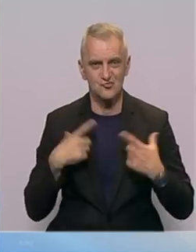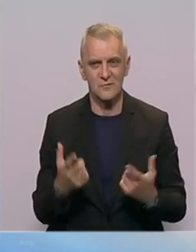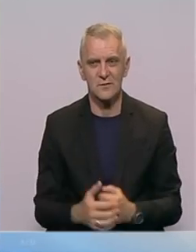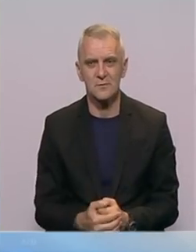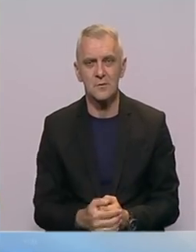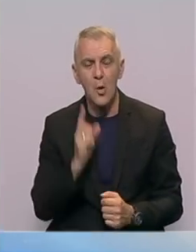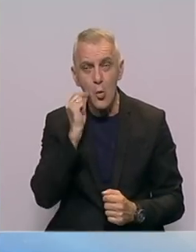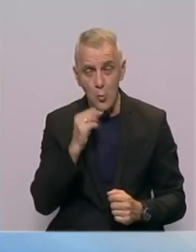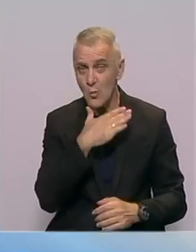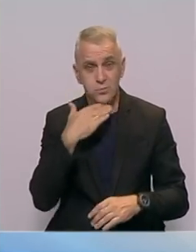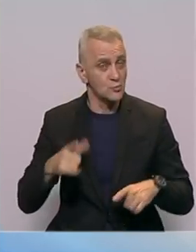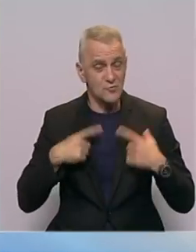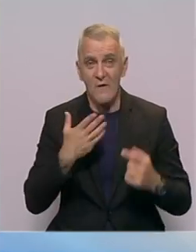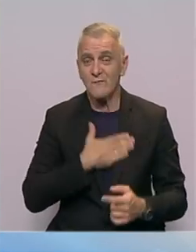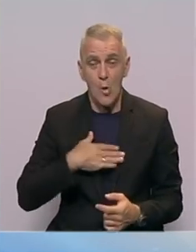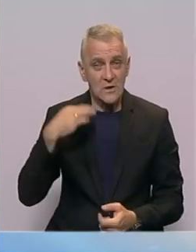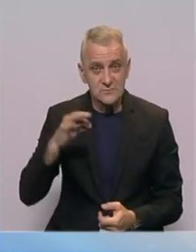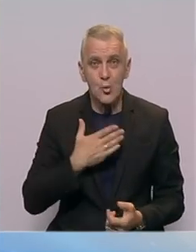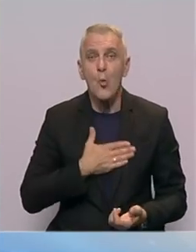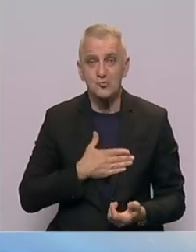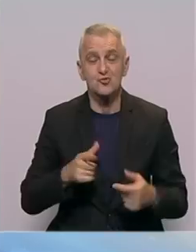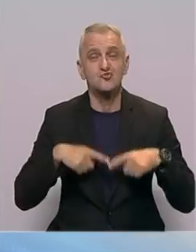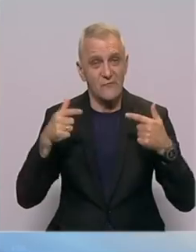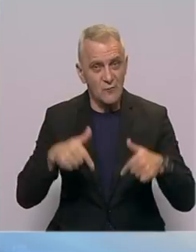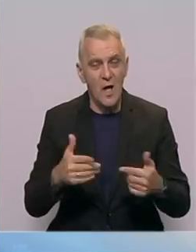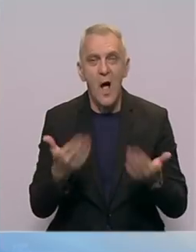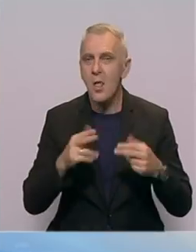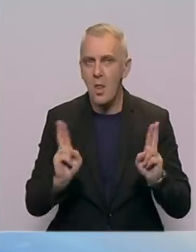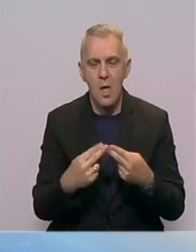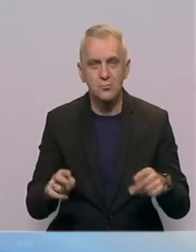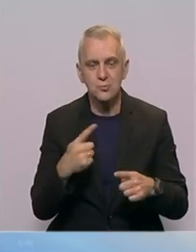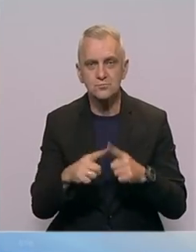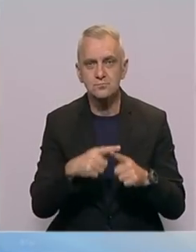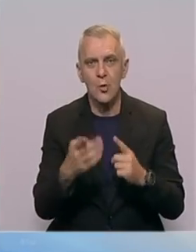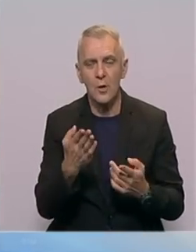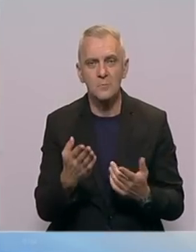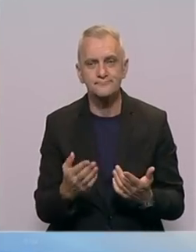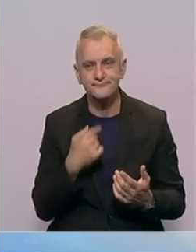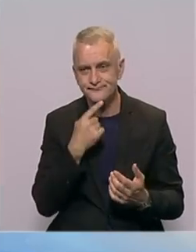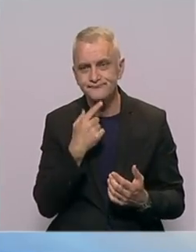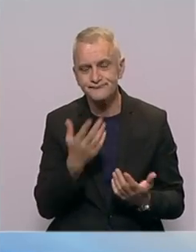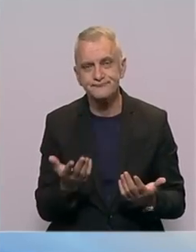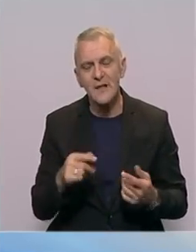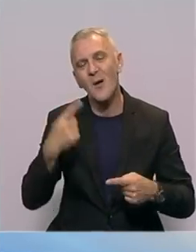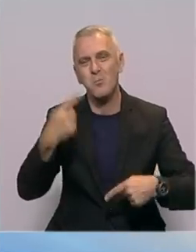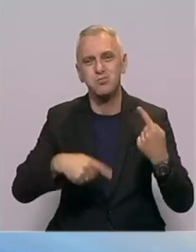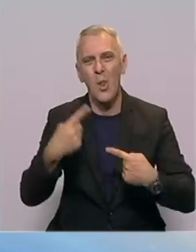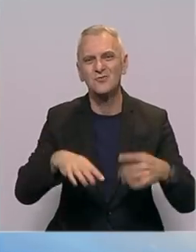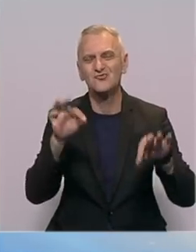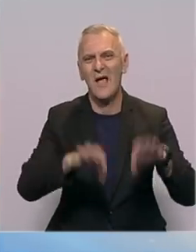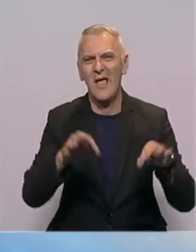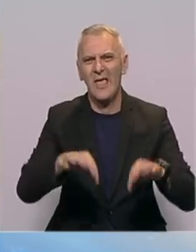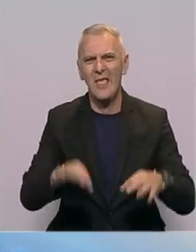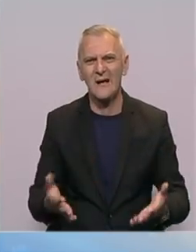puni života, ljudi vole Srebrenicu, hoće živiti ovdje, ali ne mogu zbog tih nekih, da kažem, političkih igara,